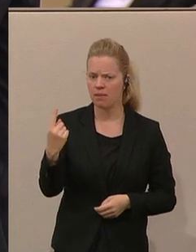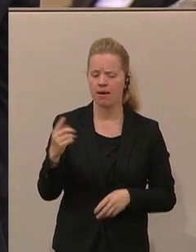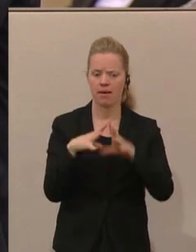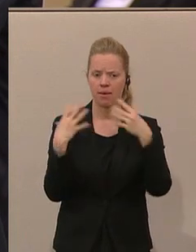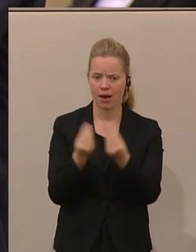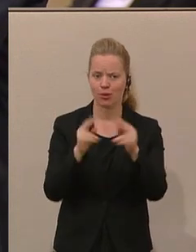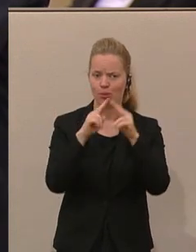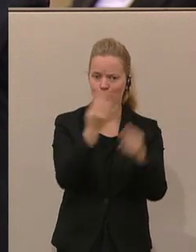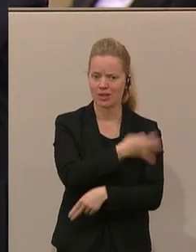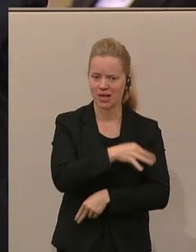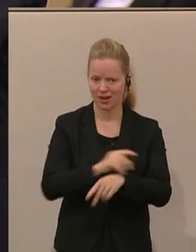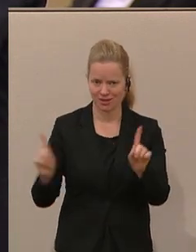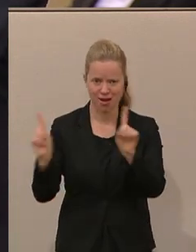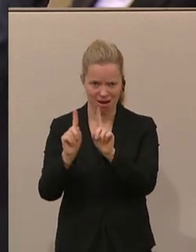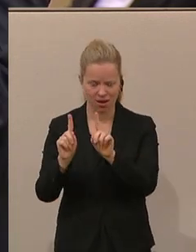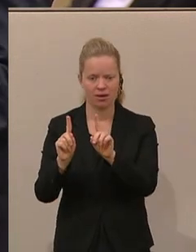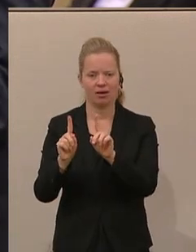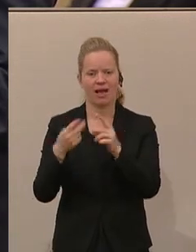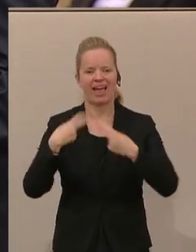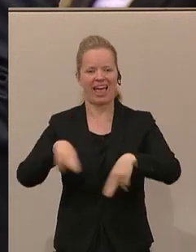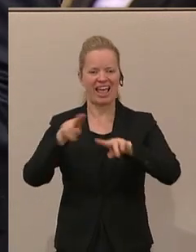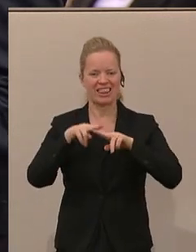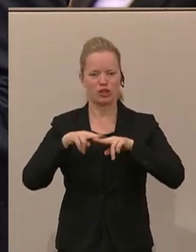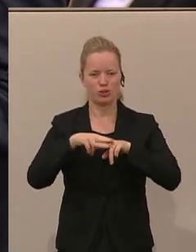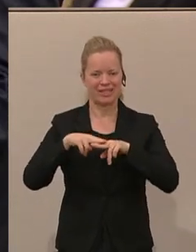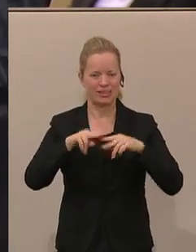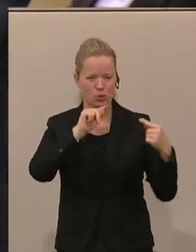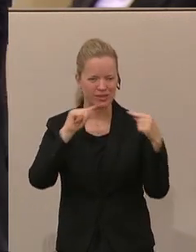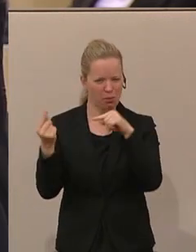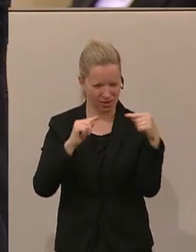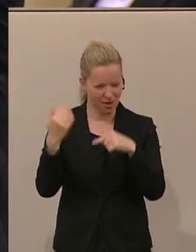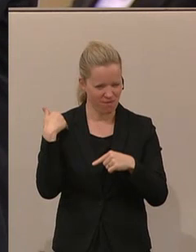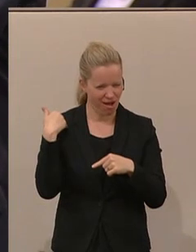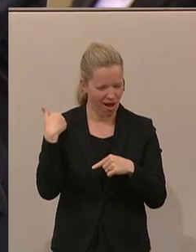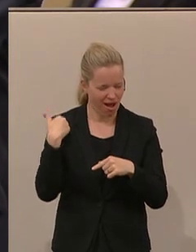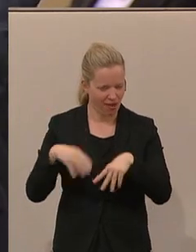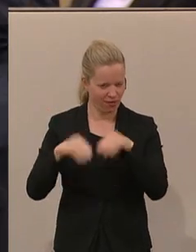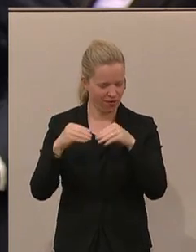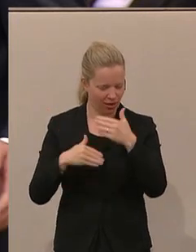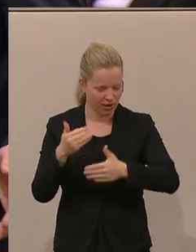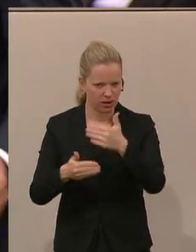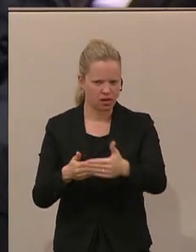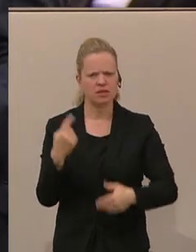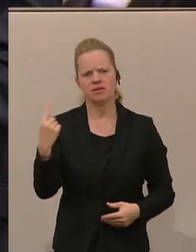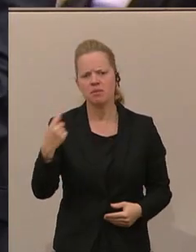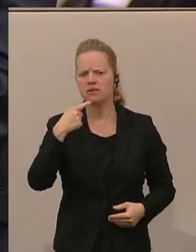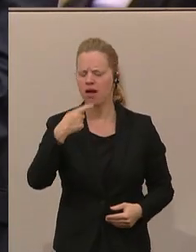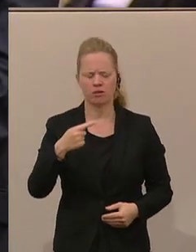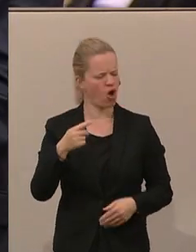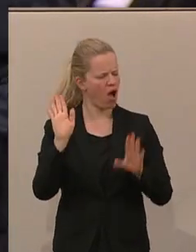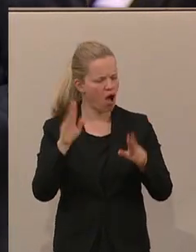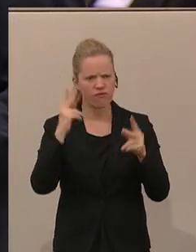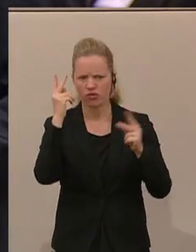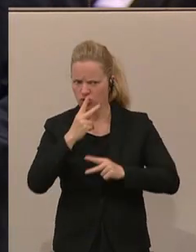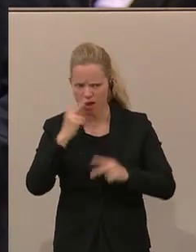Bundeskanzler so diese Renationalisierungsdebatte angestoßen und unter anderem auch gemeint, es ist nicht einsichtig, dass die Europäische